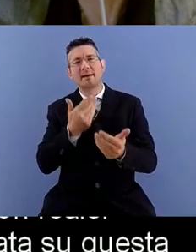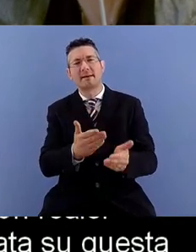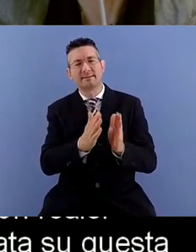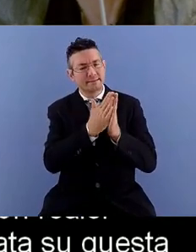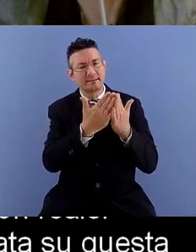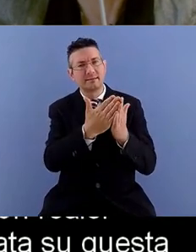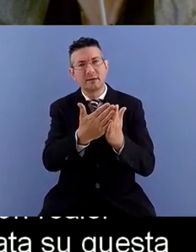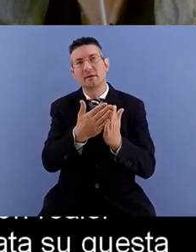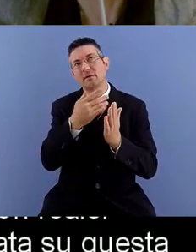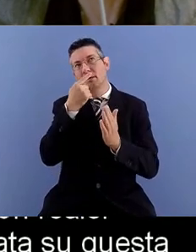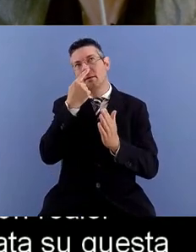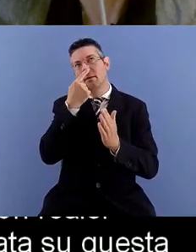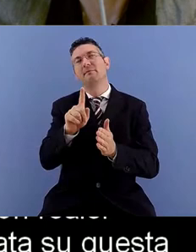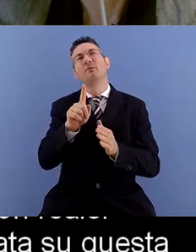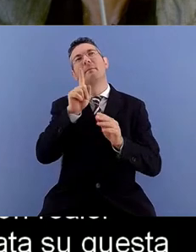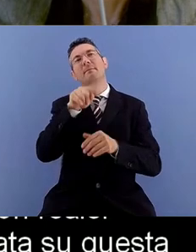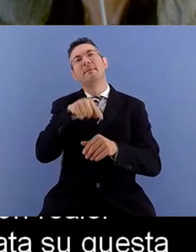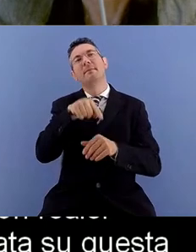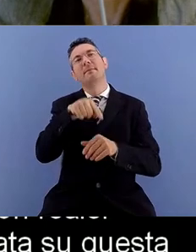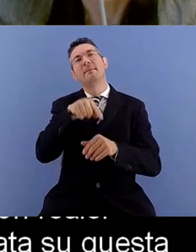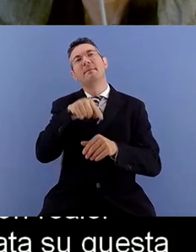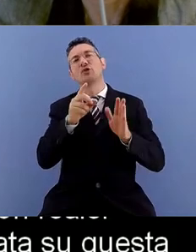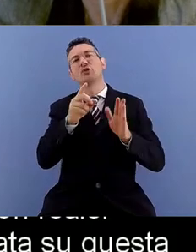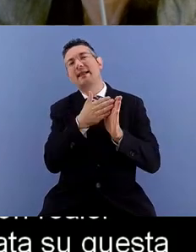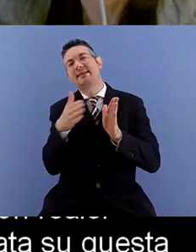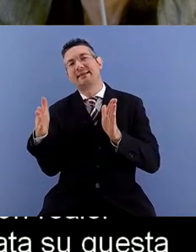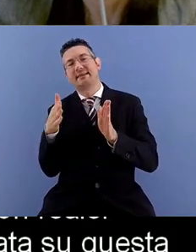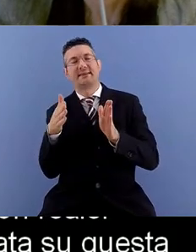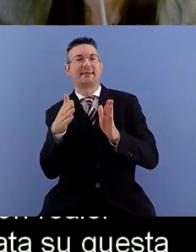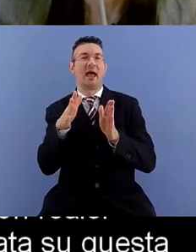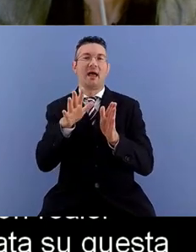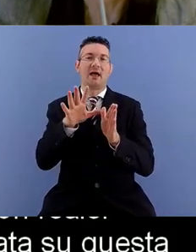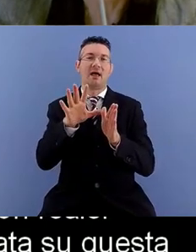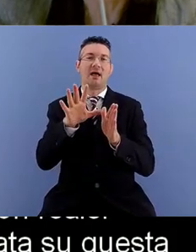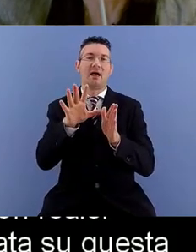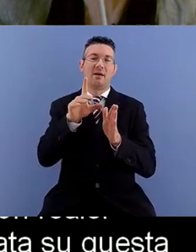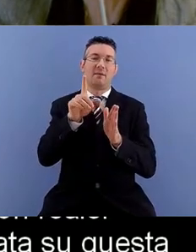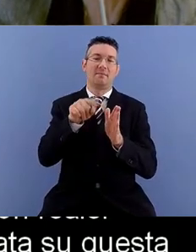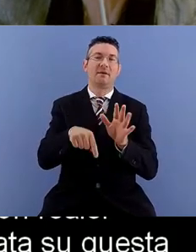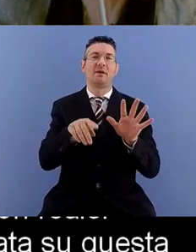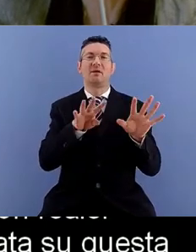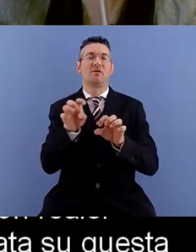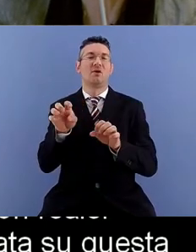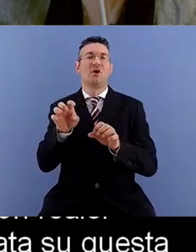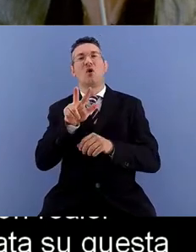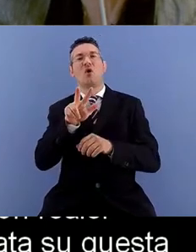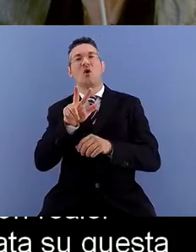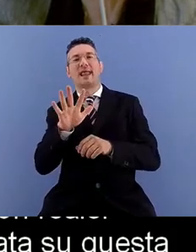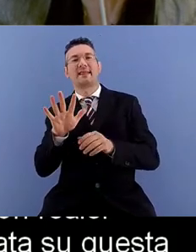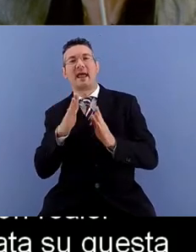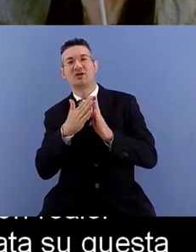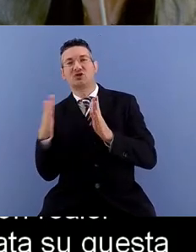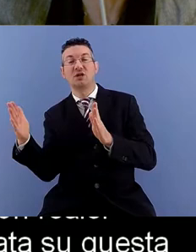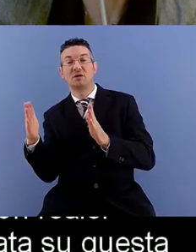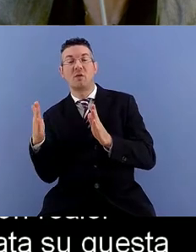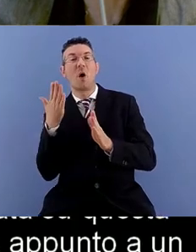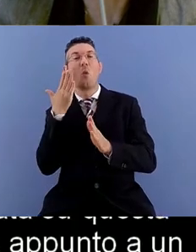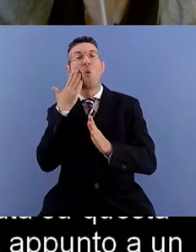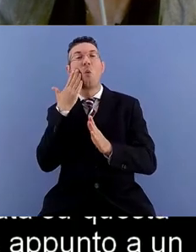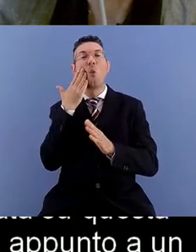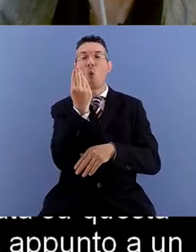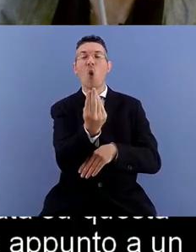degli anni 80 ma insomma non sono secoli fa si riferisce appunto a un uomo medio a un uomo